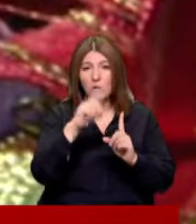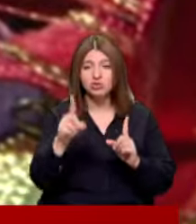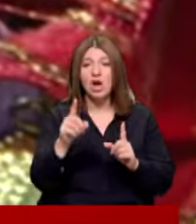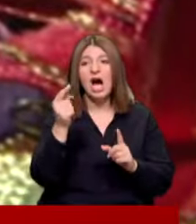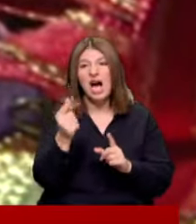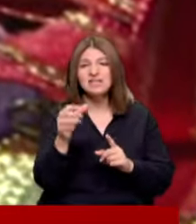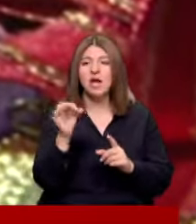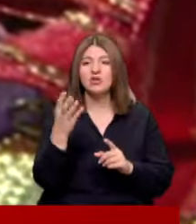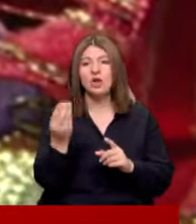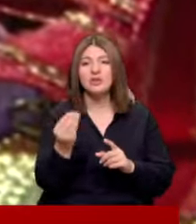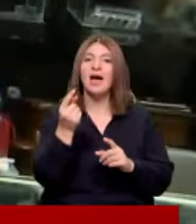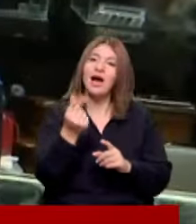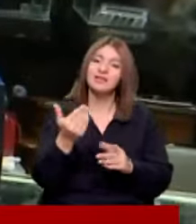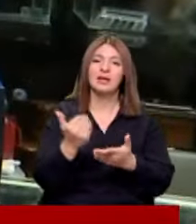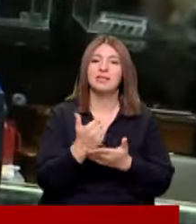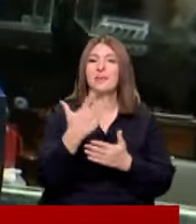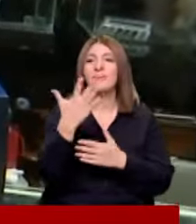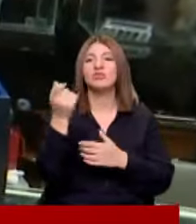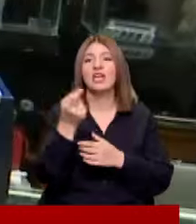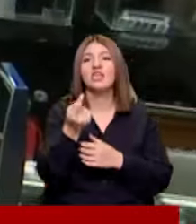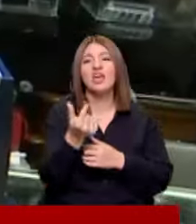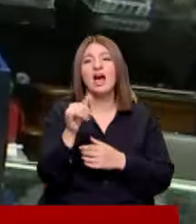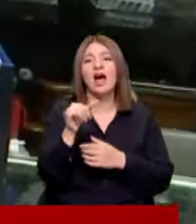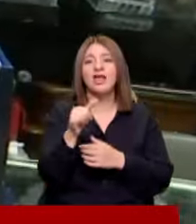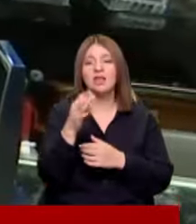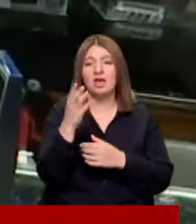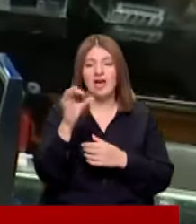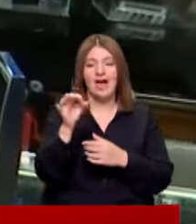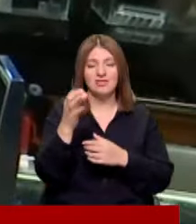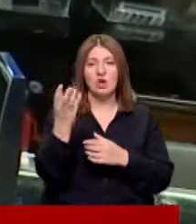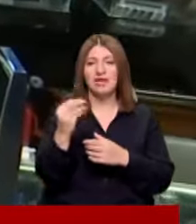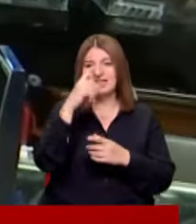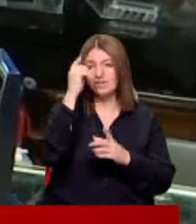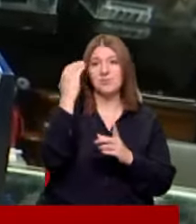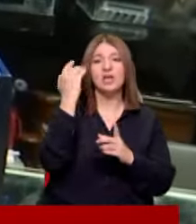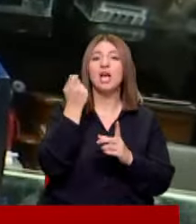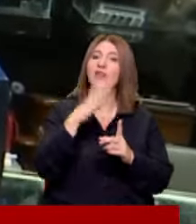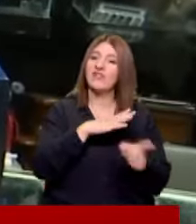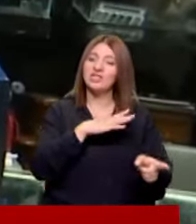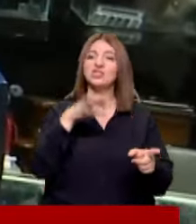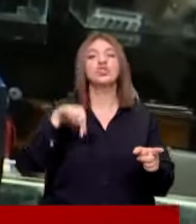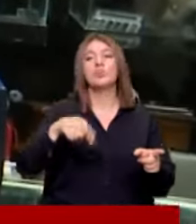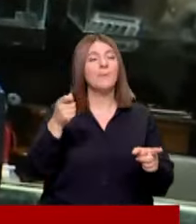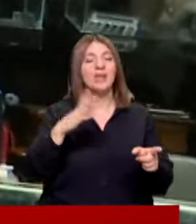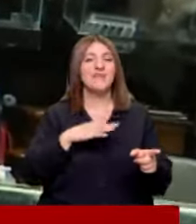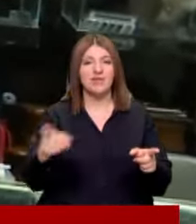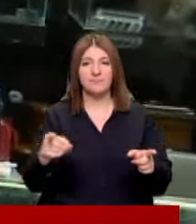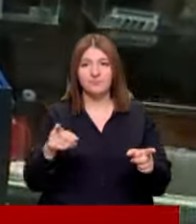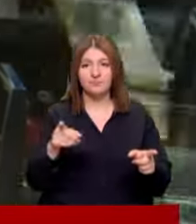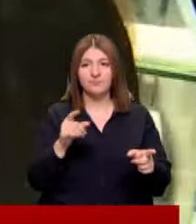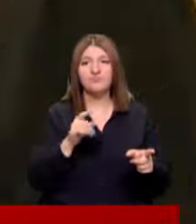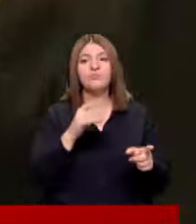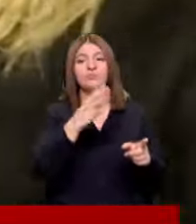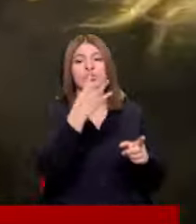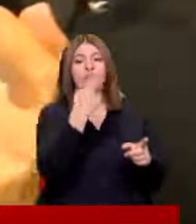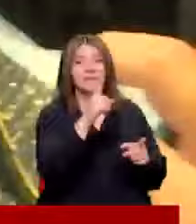Az altını olan az kazandı 5 tane çeyrek altını olan biri yaz başında Kaç lirası vardı Bugün kaç liraya sahip olmuş